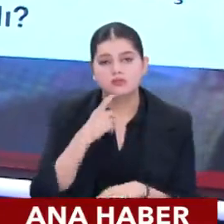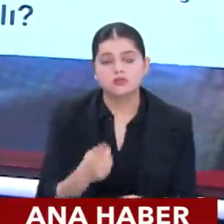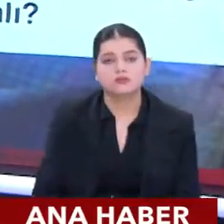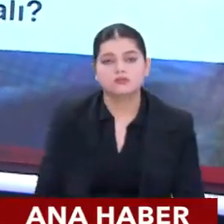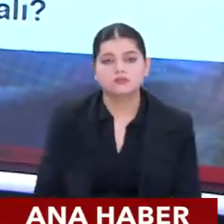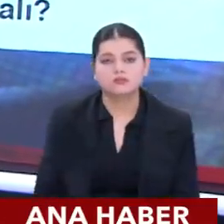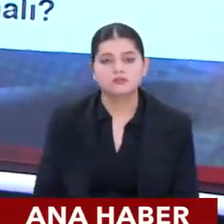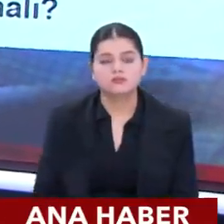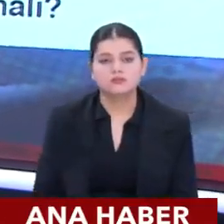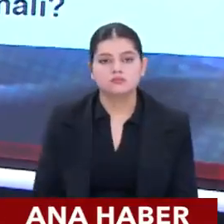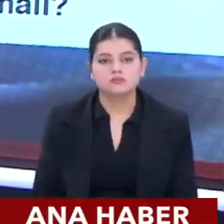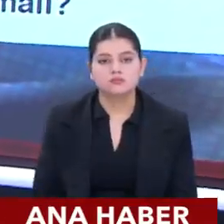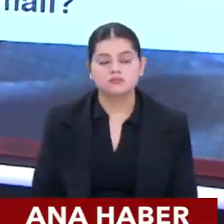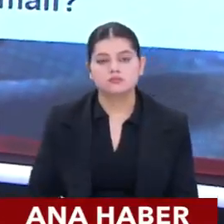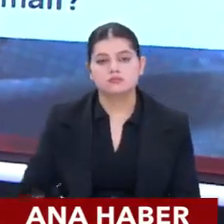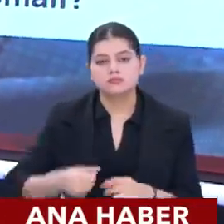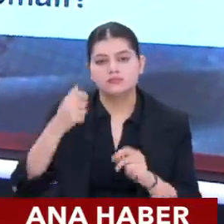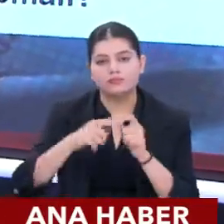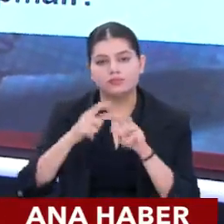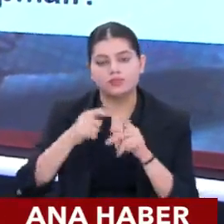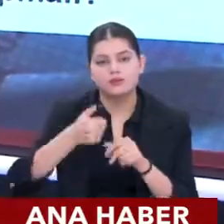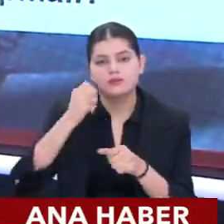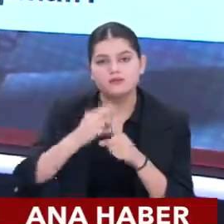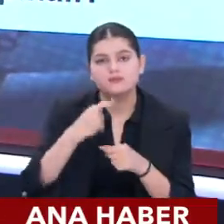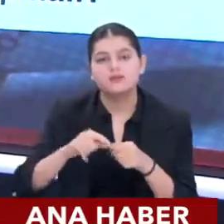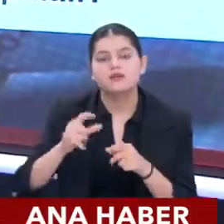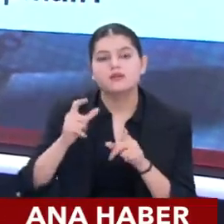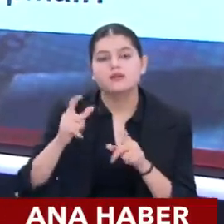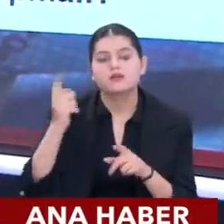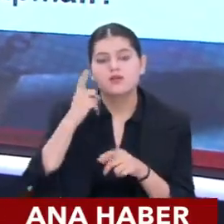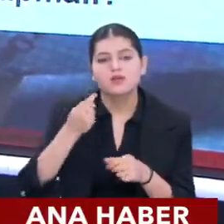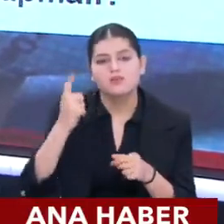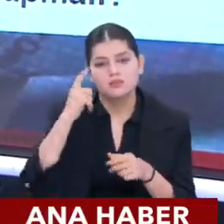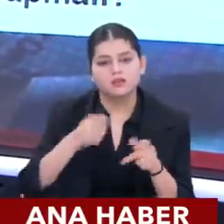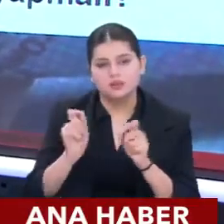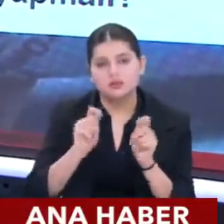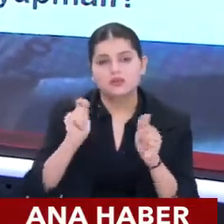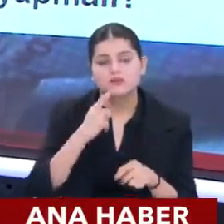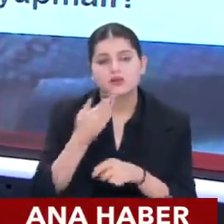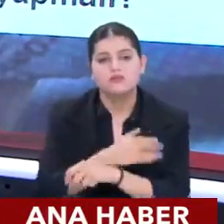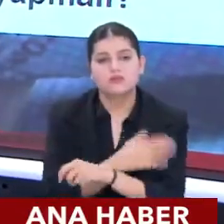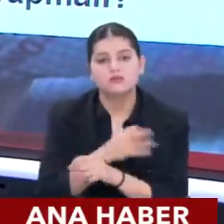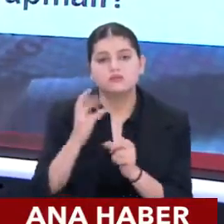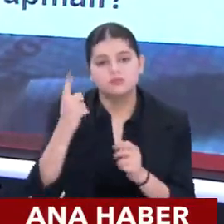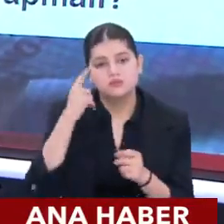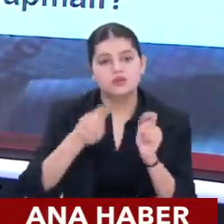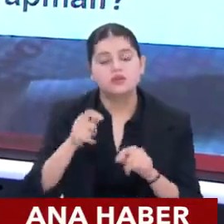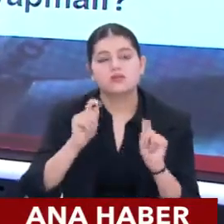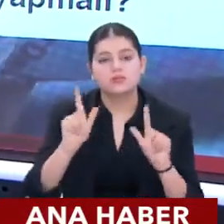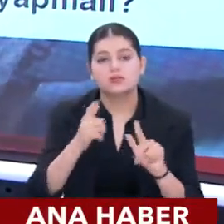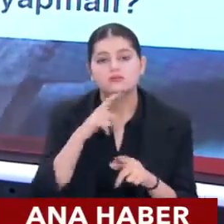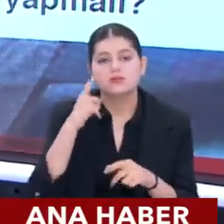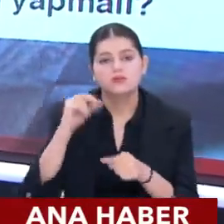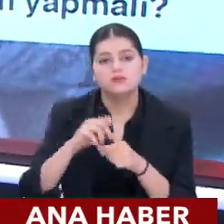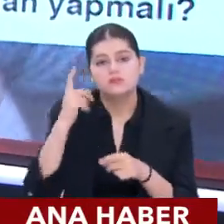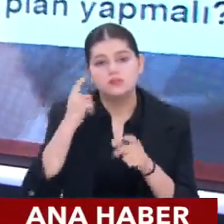planlama teşkilatı yeni adıyla strateji ve bütçe başkanlığı. Genelde de devlet hep planlı programlı hareket eder. Vatandaş da mutlaka plan yapmalı.